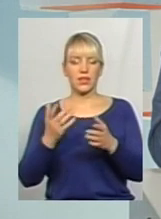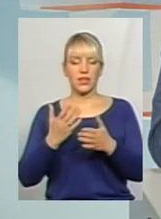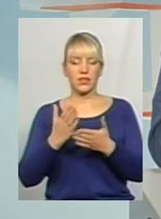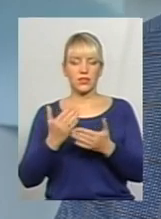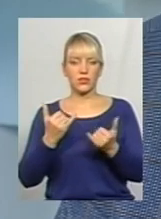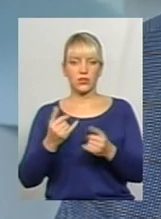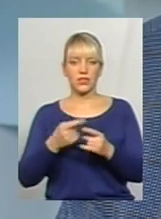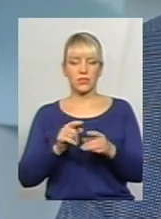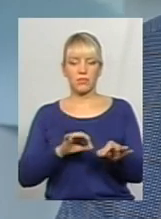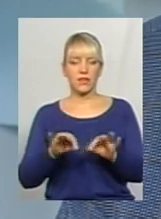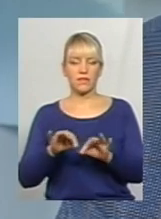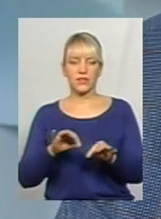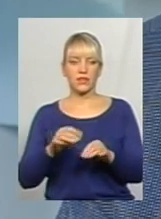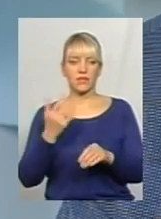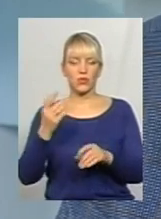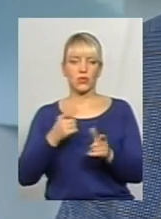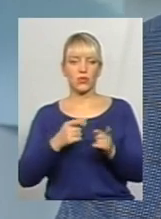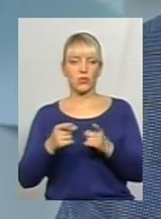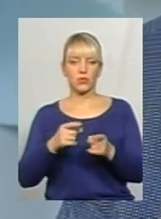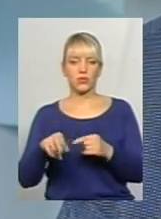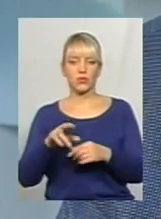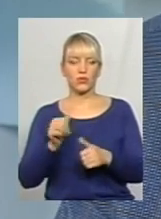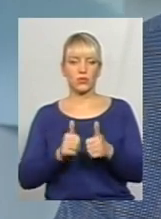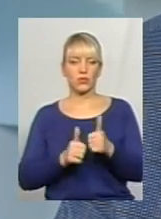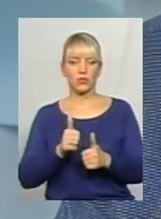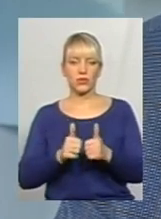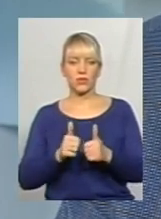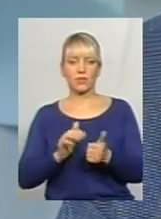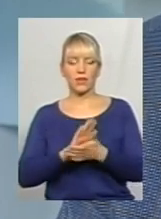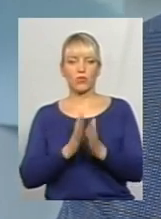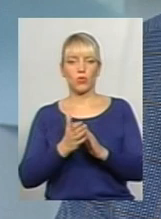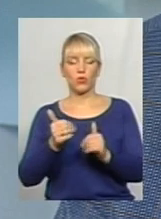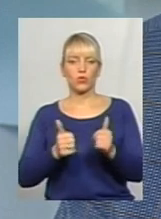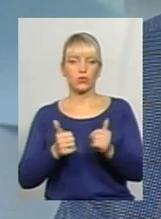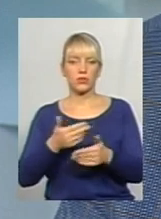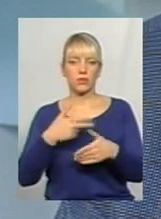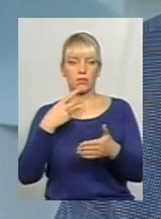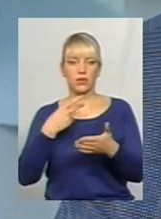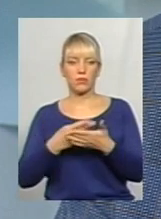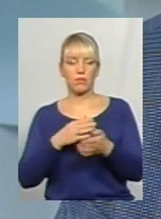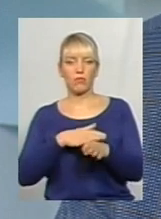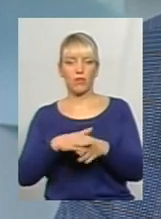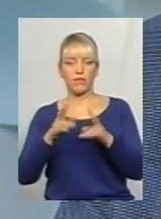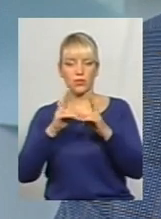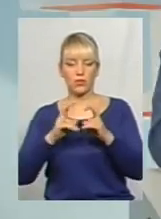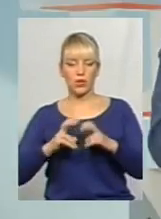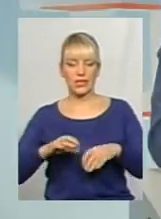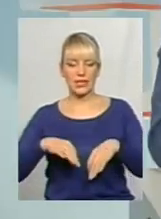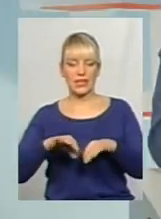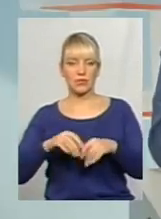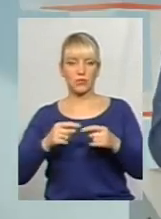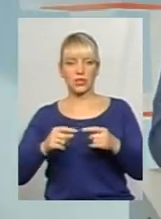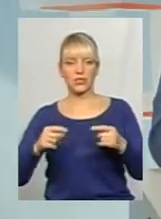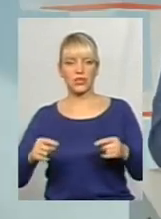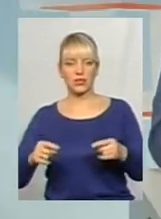те, що перевізники готуються також до конкурсу. В умовах конкурсу ми передбачили повністю огляд всіх транспортних засобів на